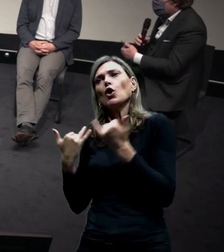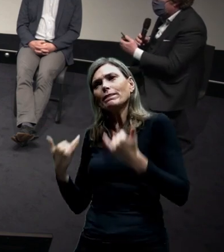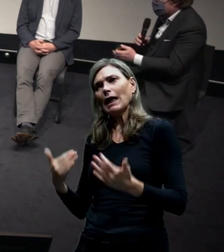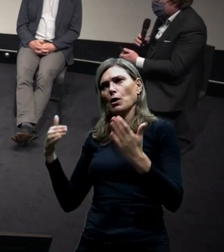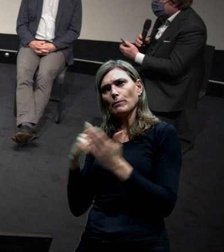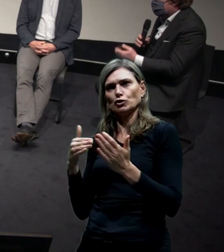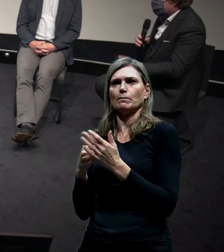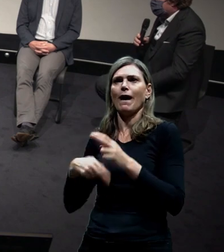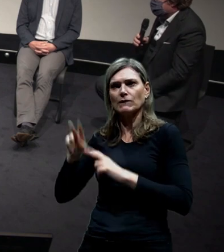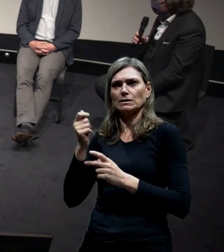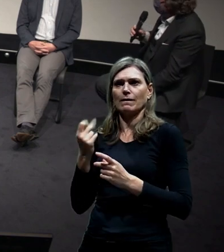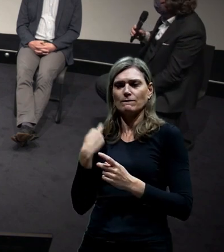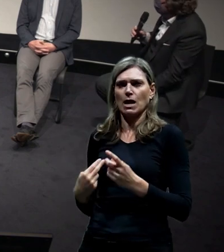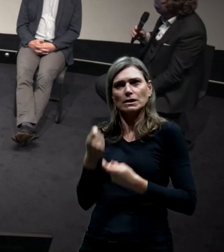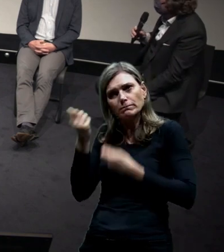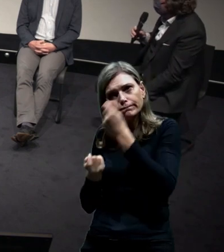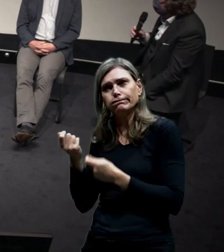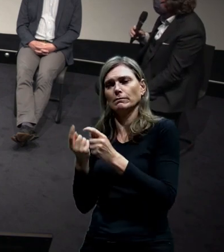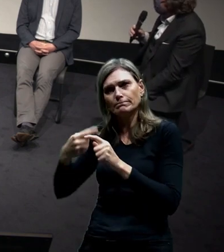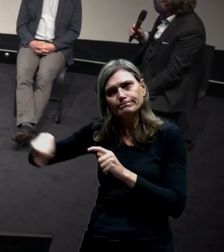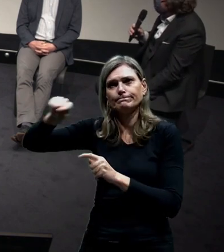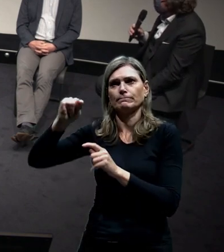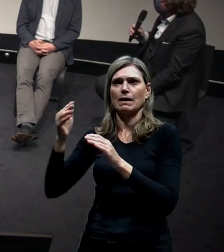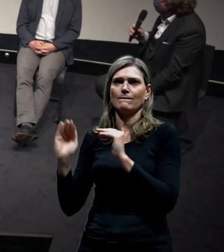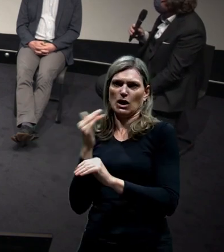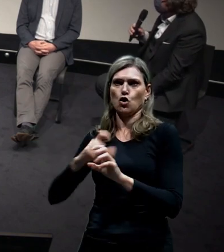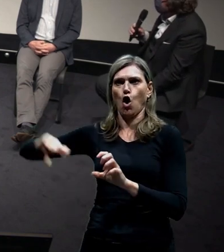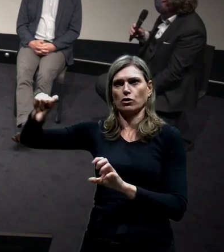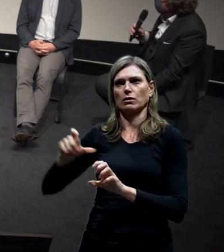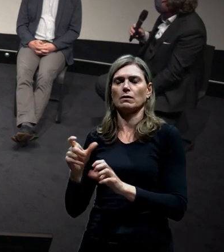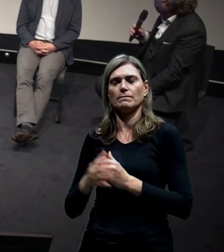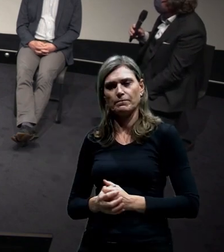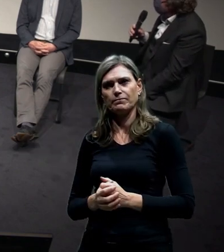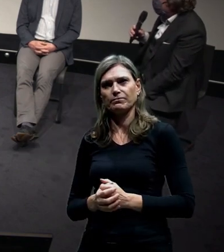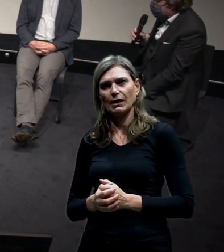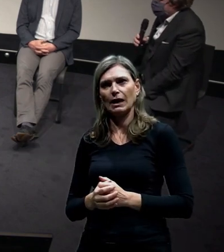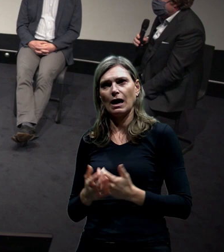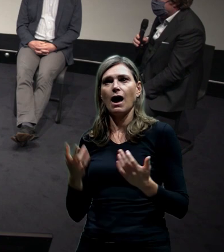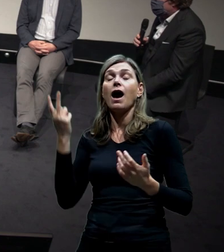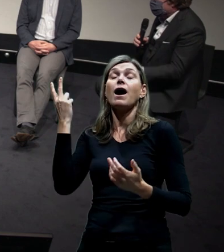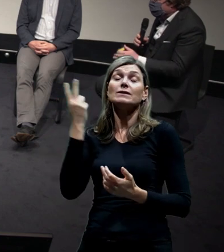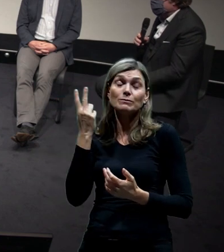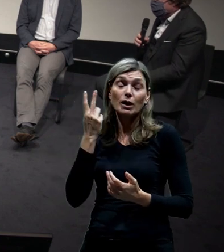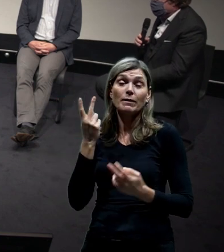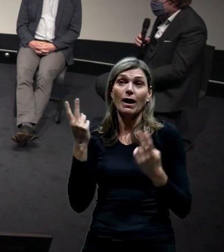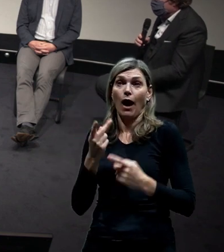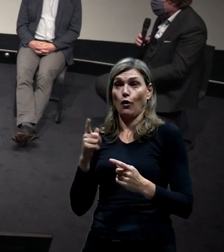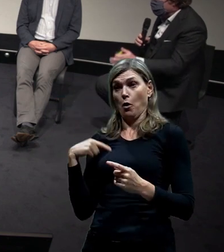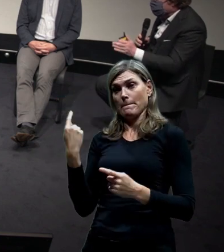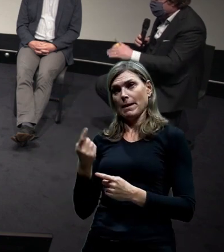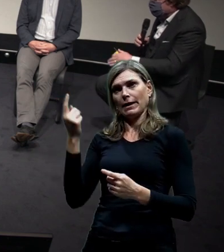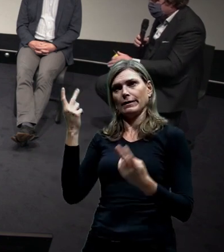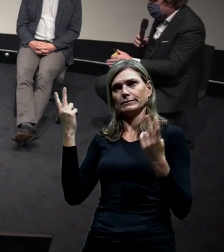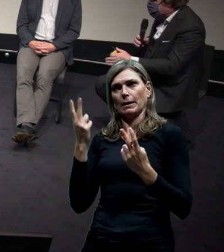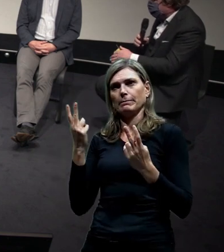skutečně významný jako kapacity. A to neznamená, že nemáme podporovat